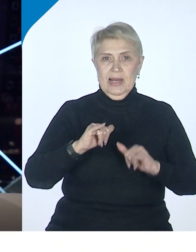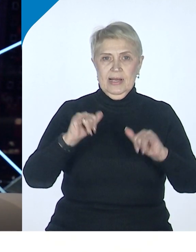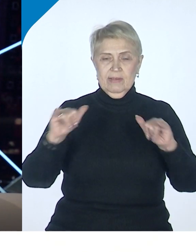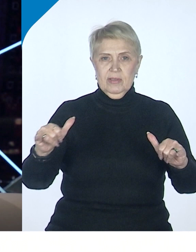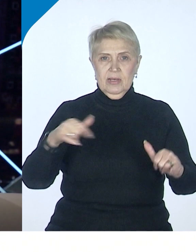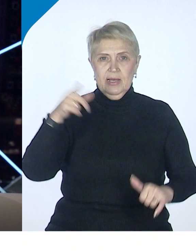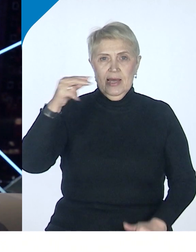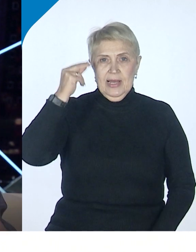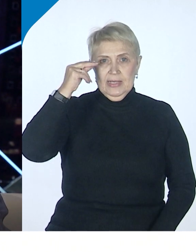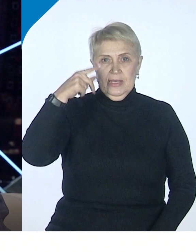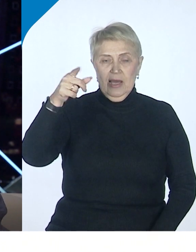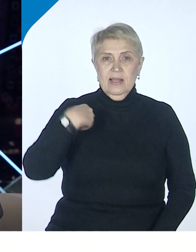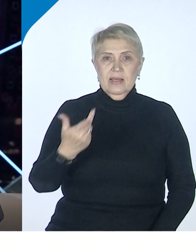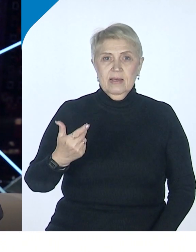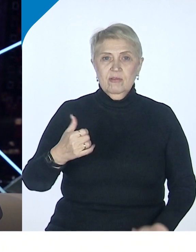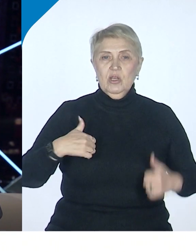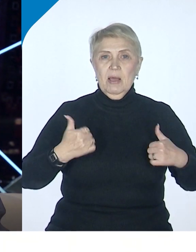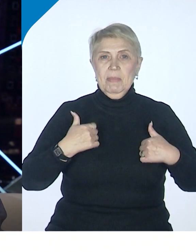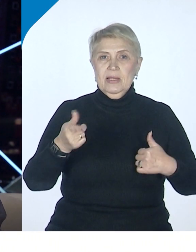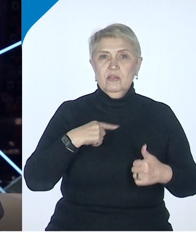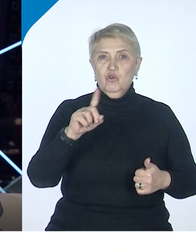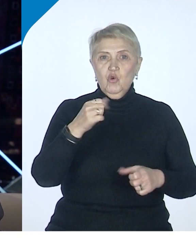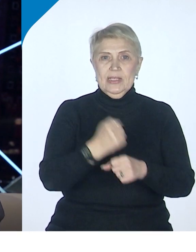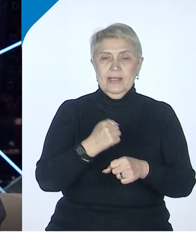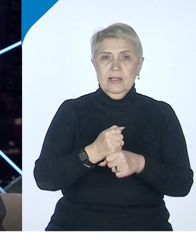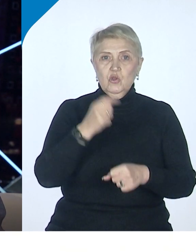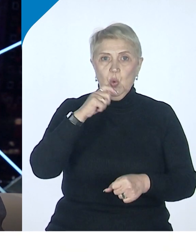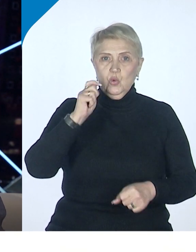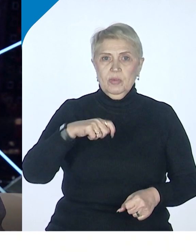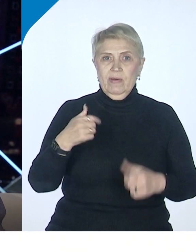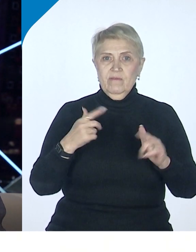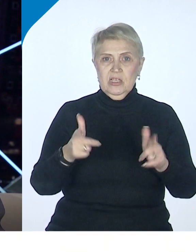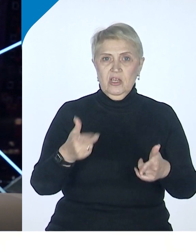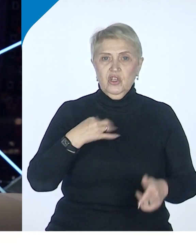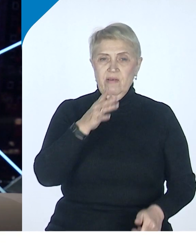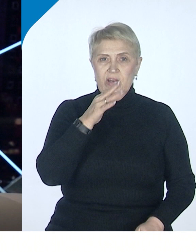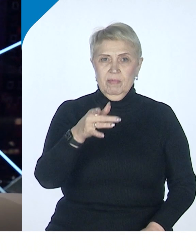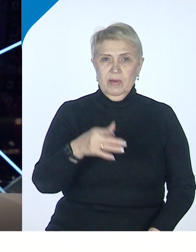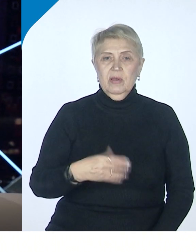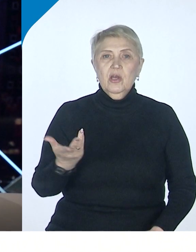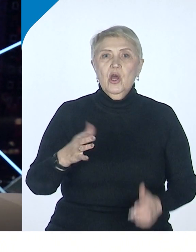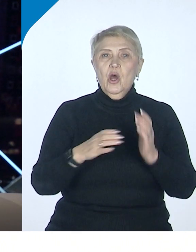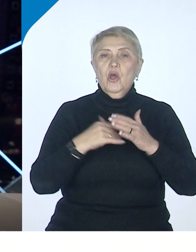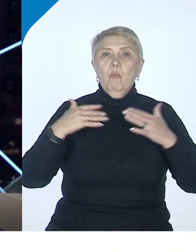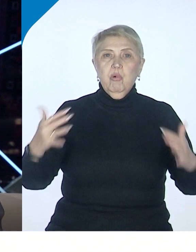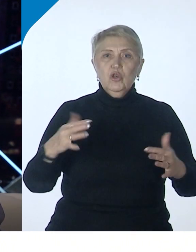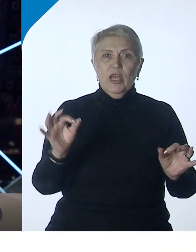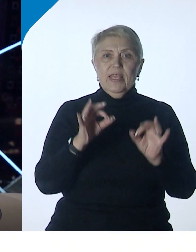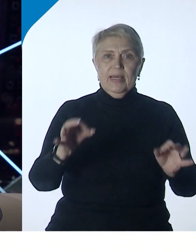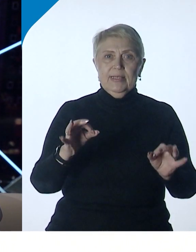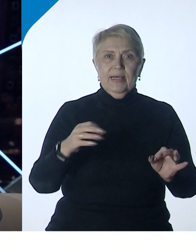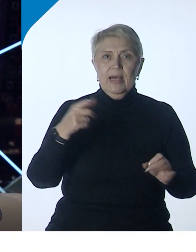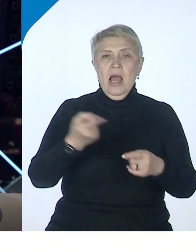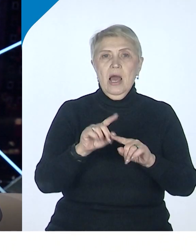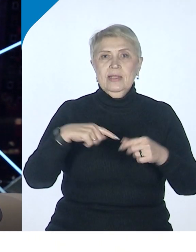сделать то, что, в конце концов, сделали с Украины в настоящее время. И больше они нигде не могли реализовать этот